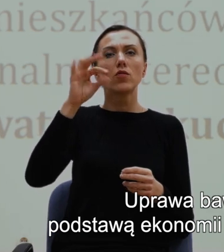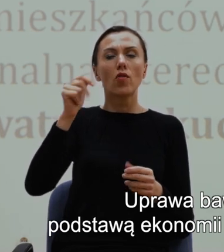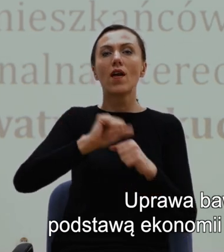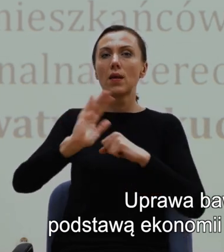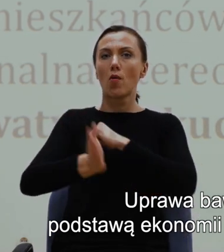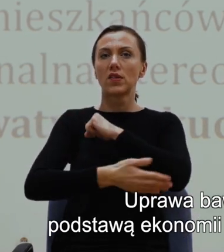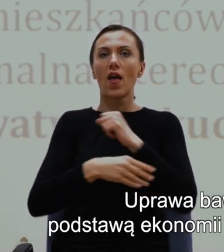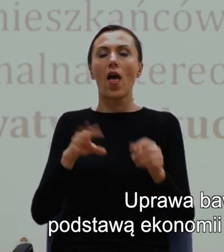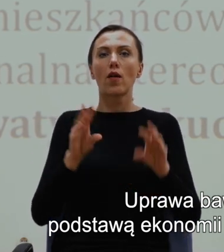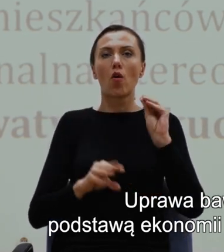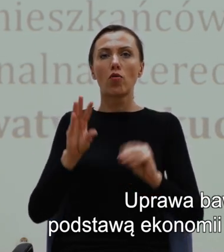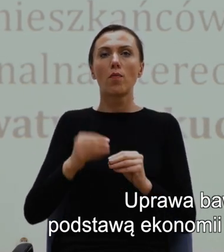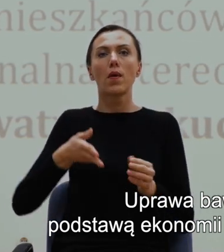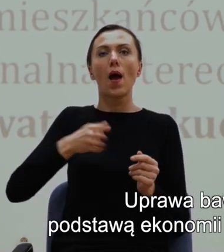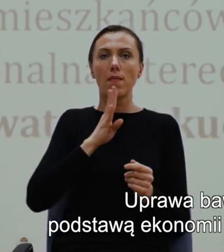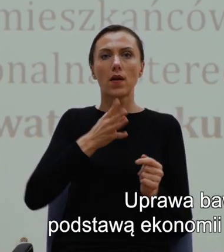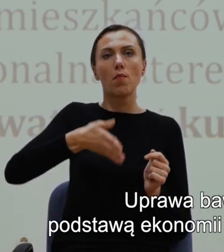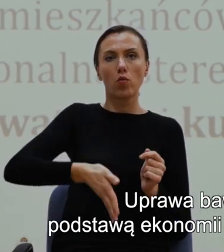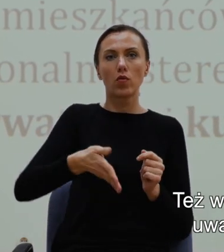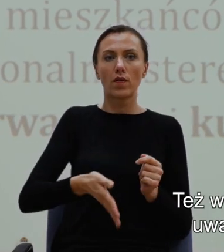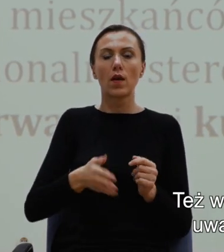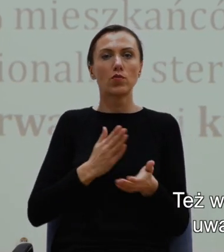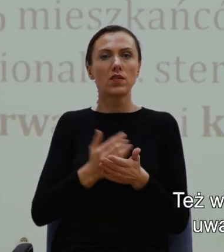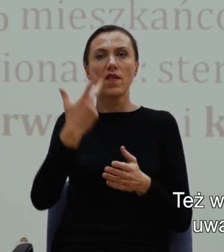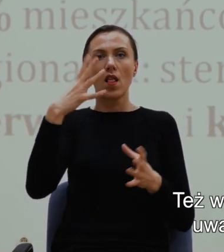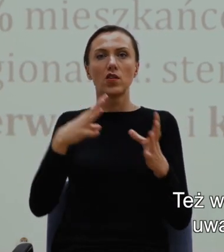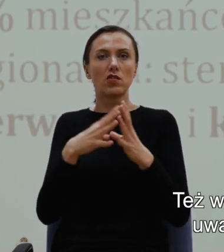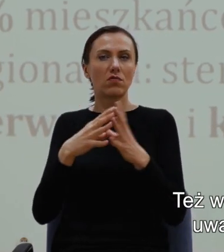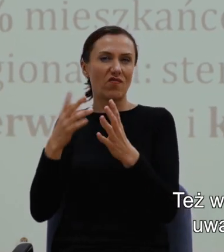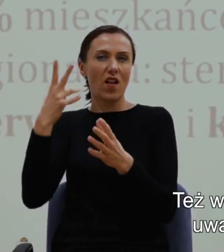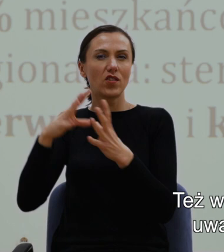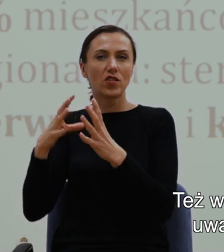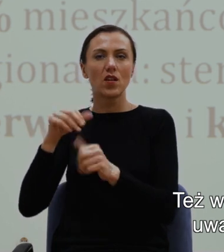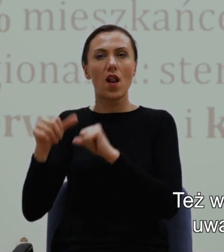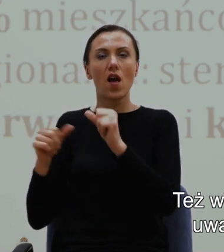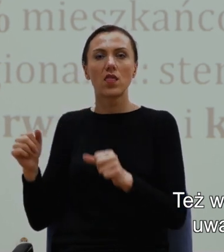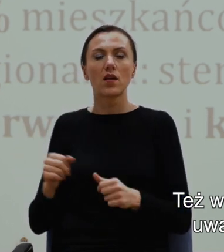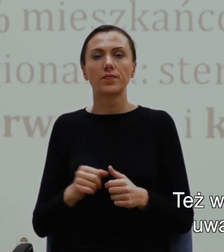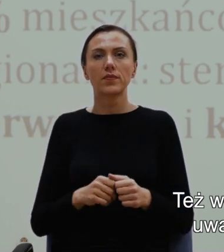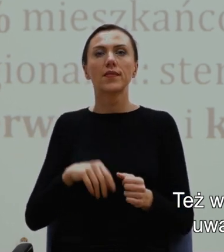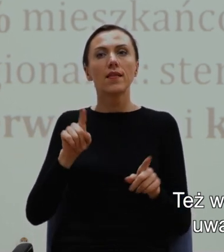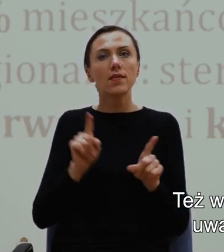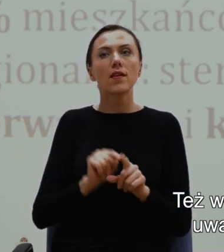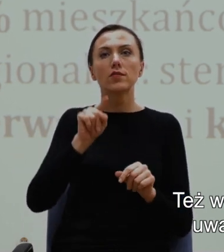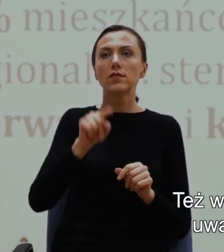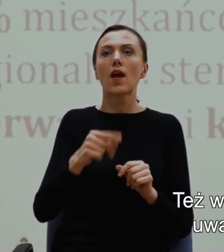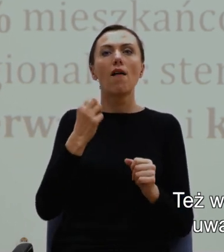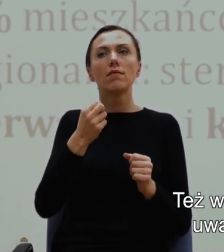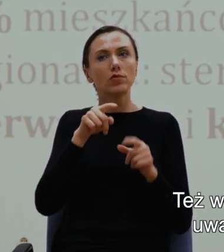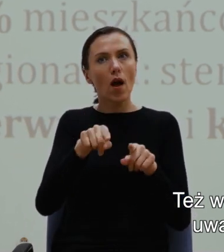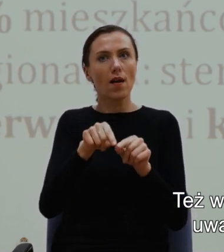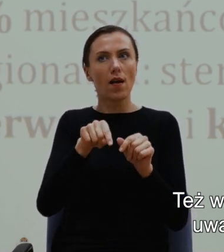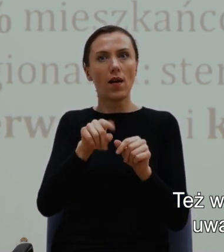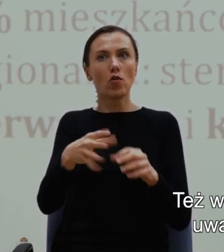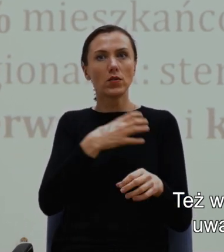południa przez dziesięciolecia. Też właśnie taka, a nie inna gospodarka uwarunkowały